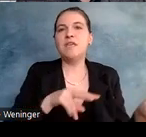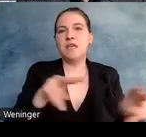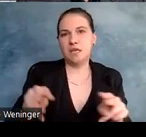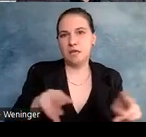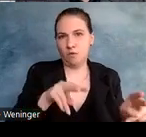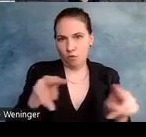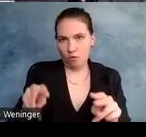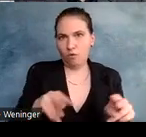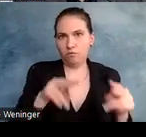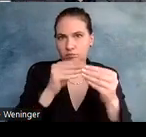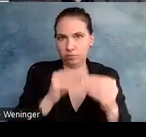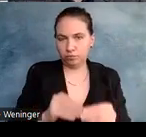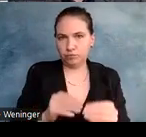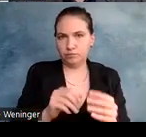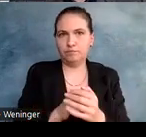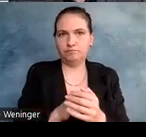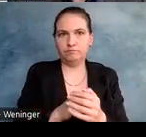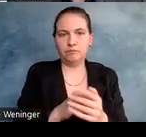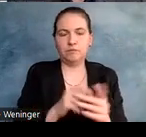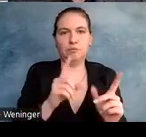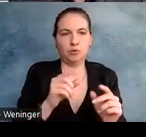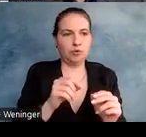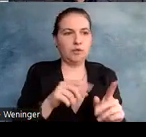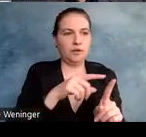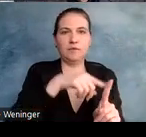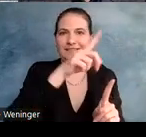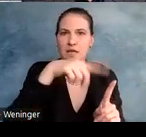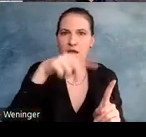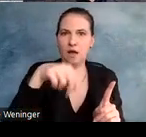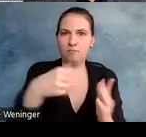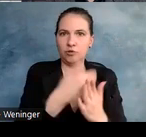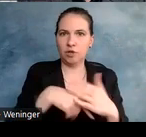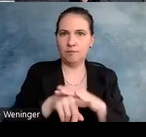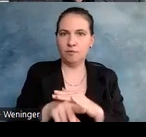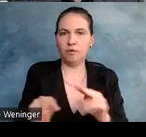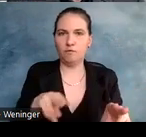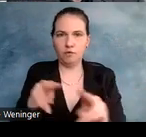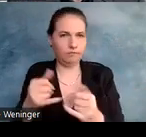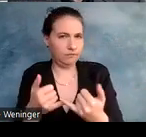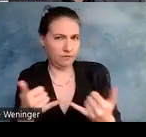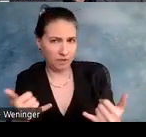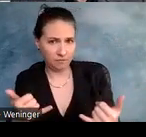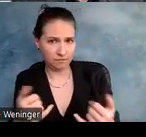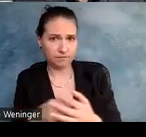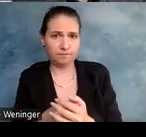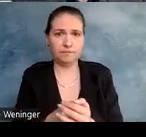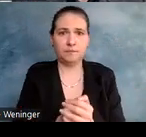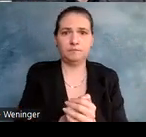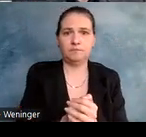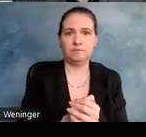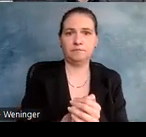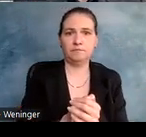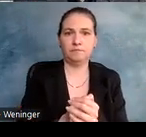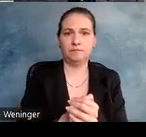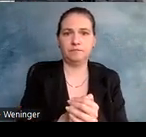machen, in dem man dieses Diagramm beschreibt. Das geht so, man nimmt